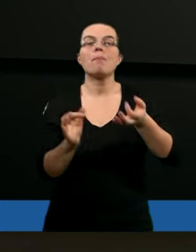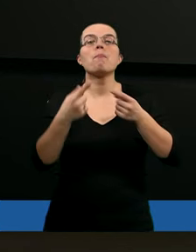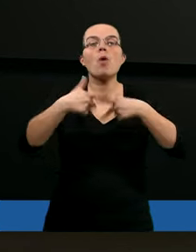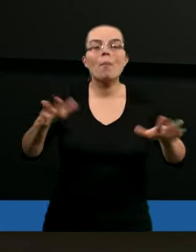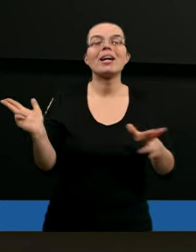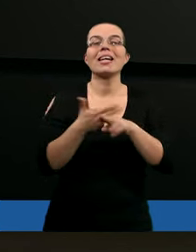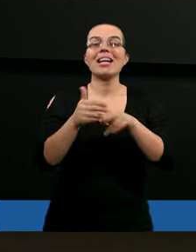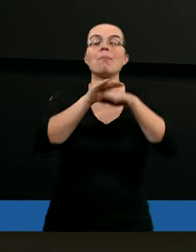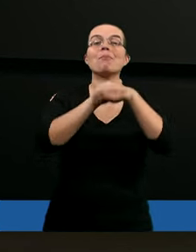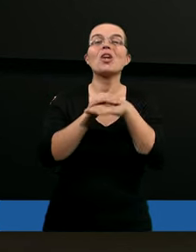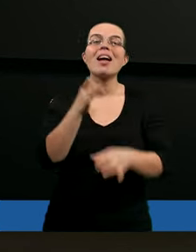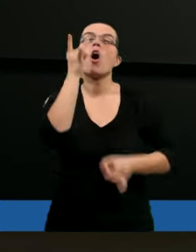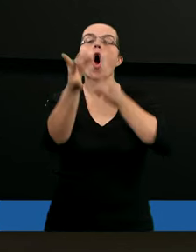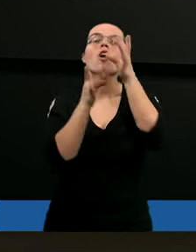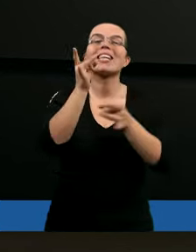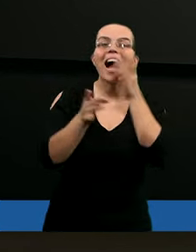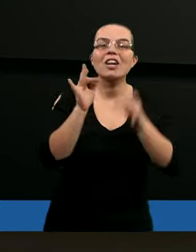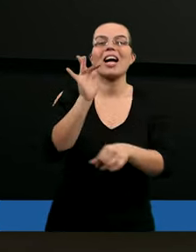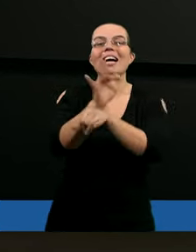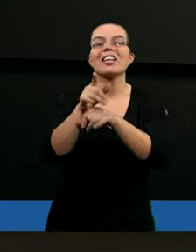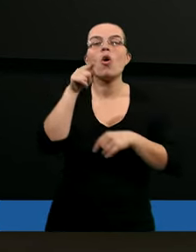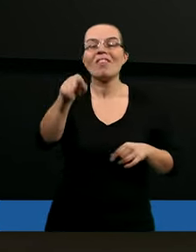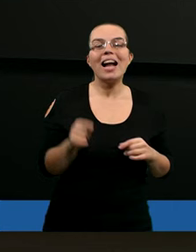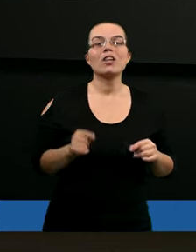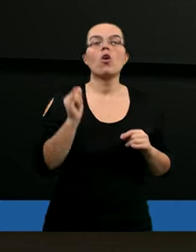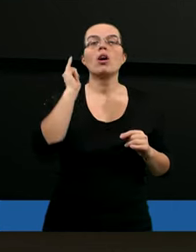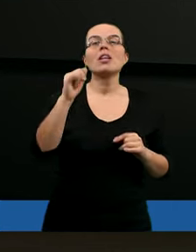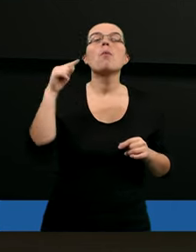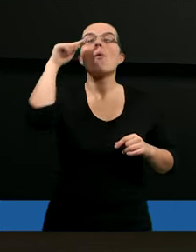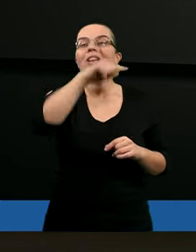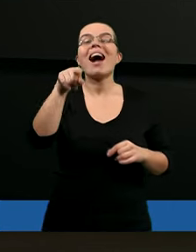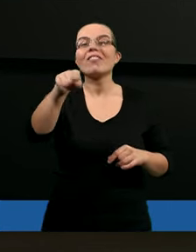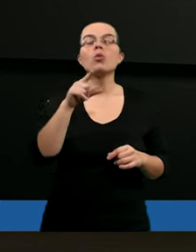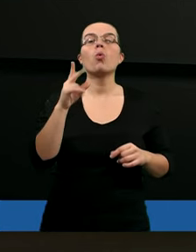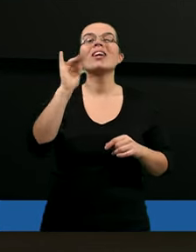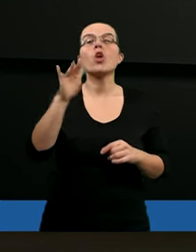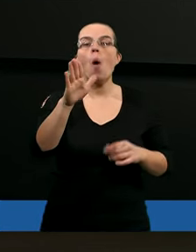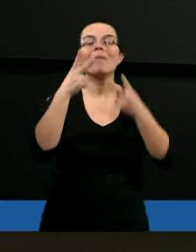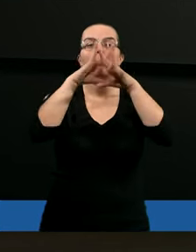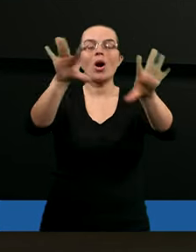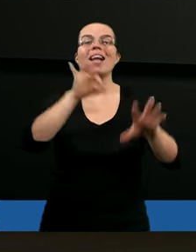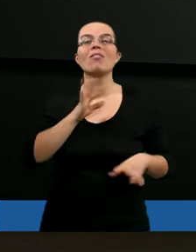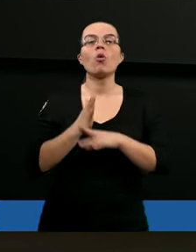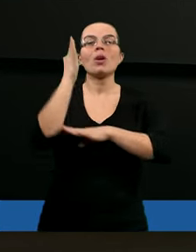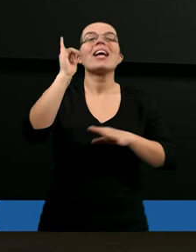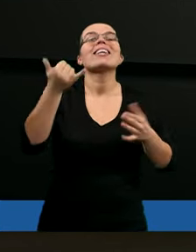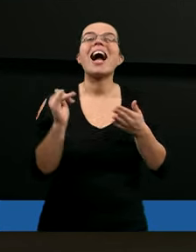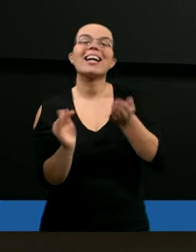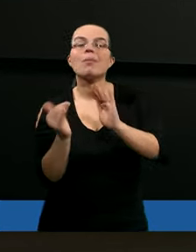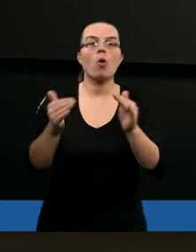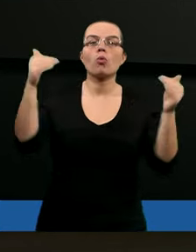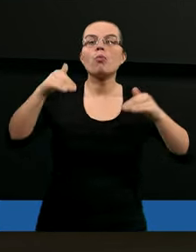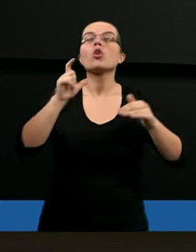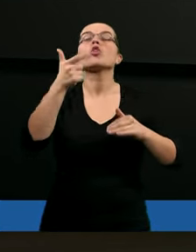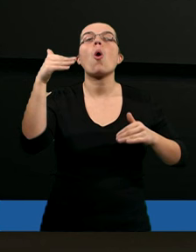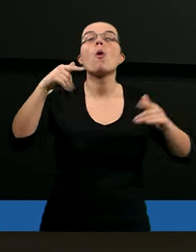kiedy go przyjaciele oskarżali i napiętnowali, potrafił wykazać swoją nadzieję. W jaki sposób możecie, co